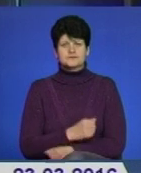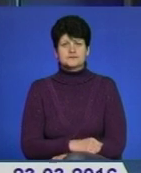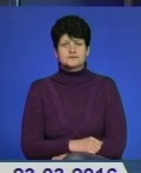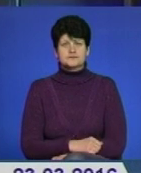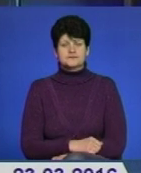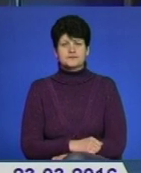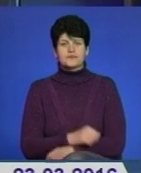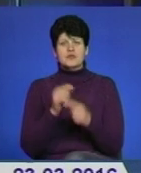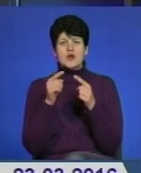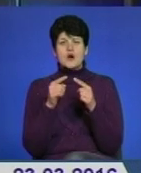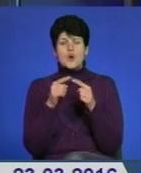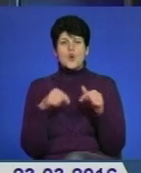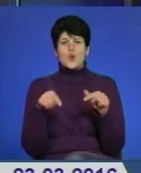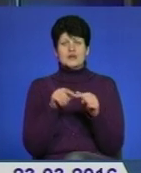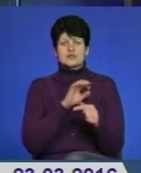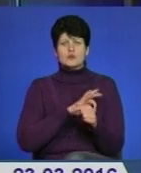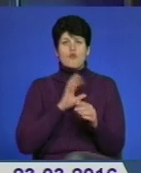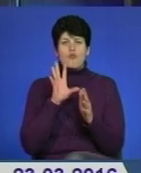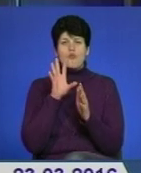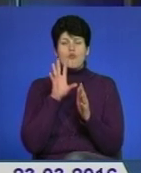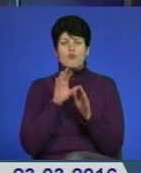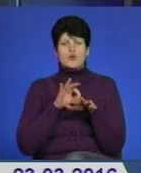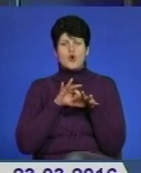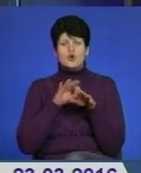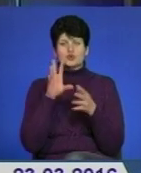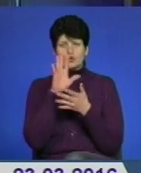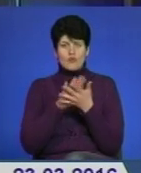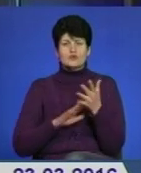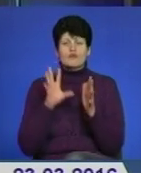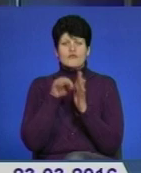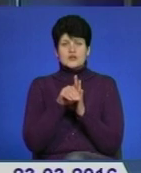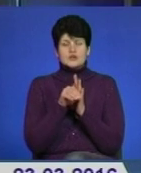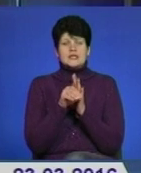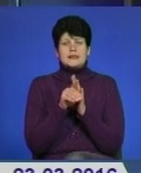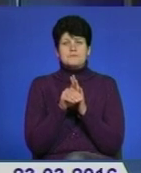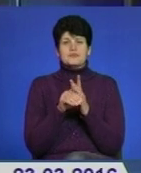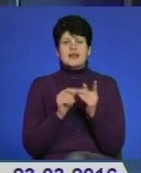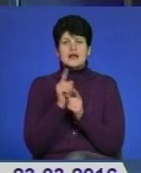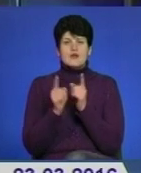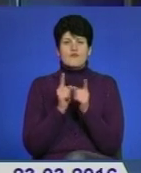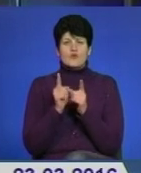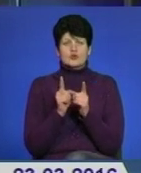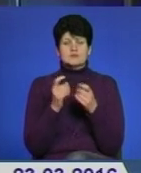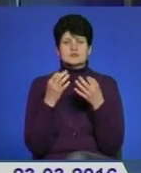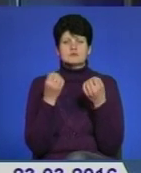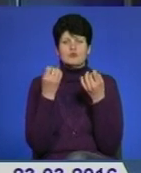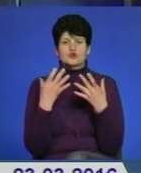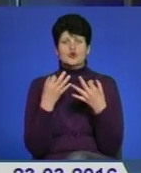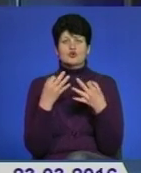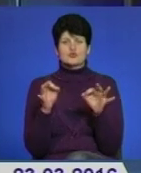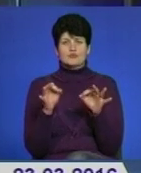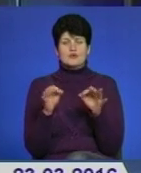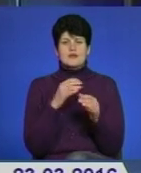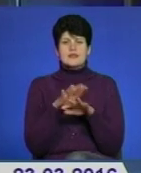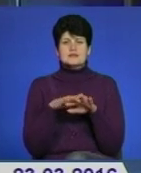Органи юстиції продовжують впроваджувати реформи з ліквідації бюрократії та спрощення доступу населення до правової допомоги.